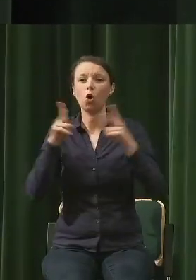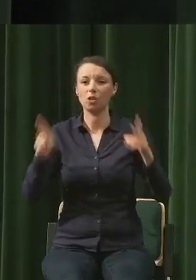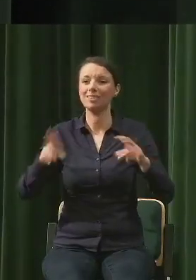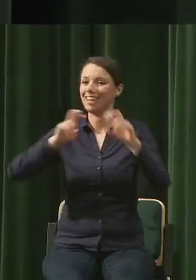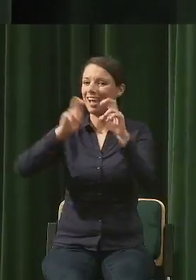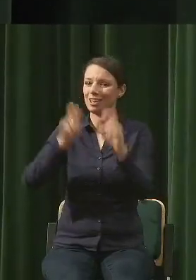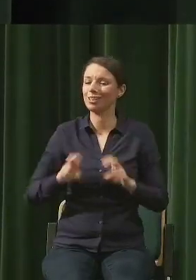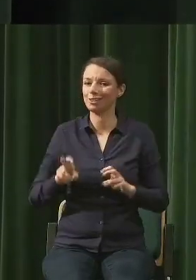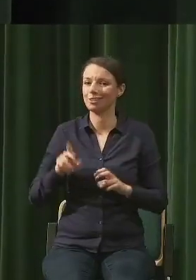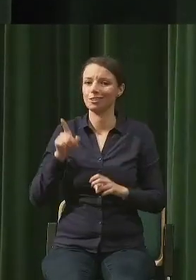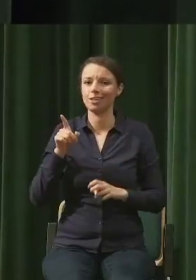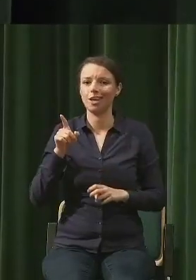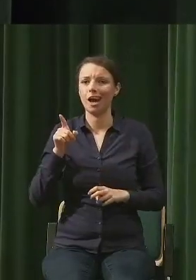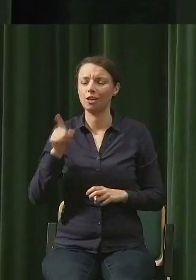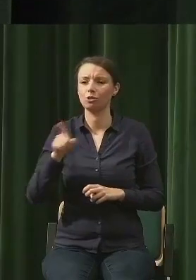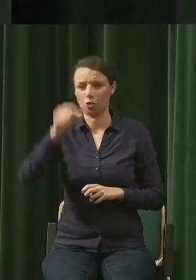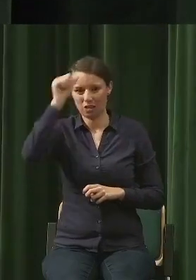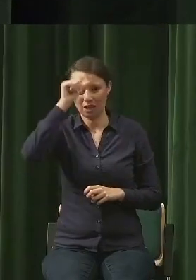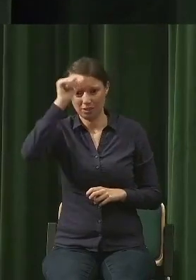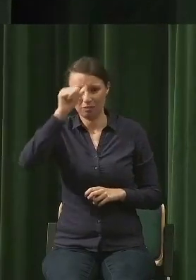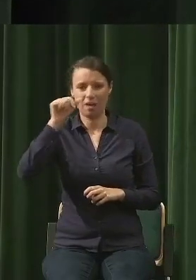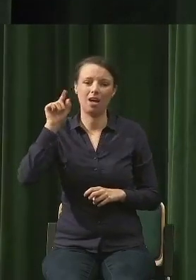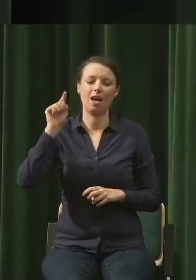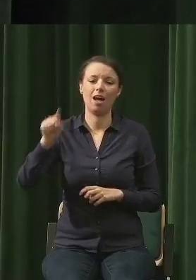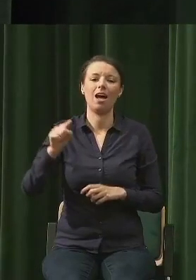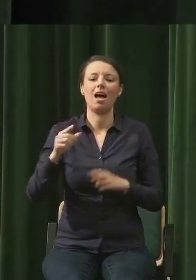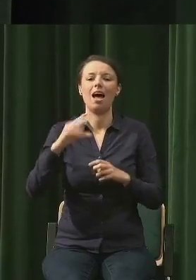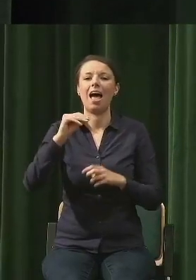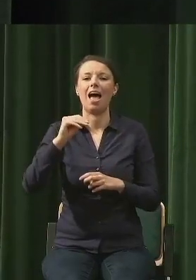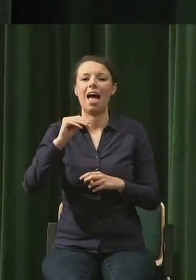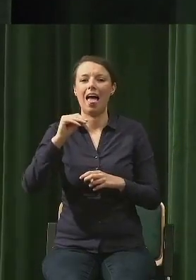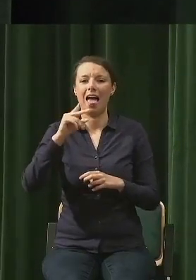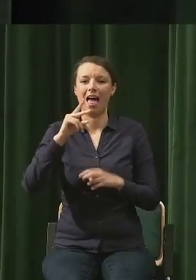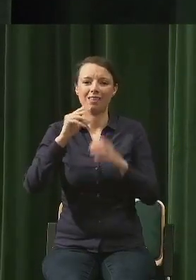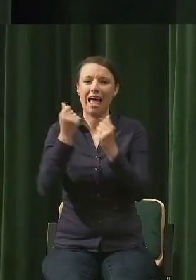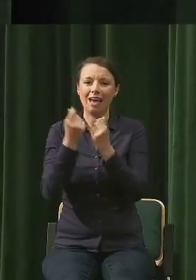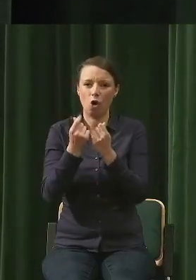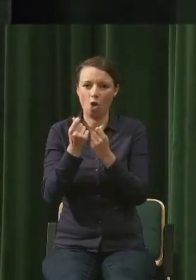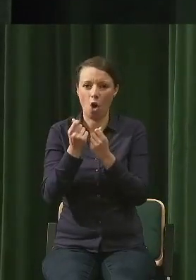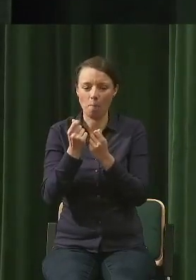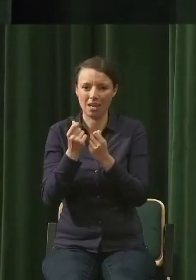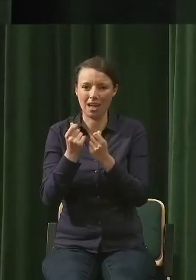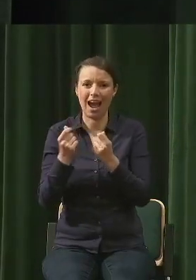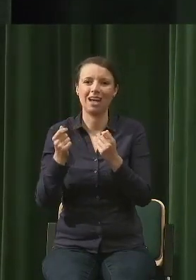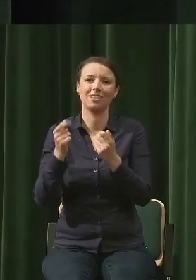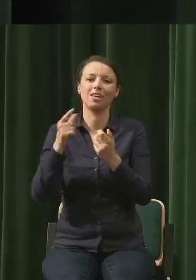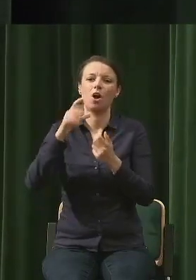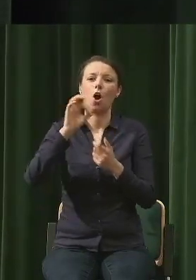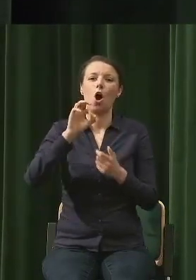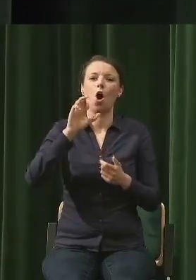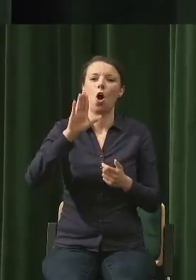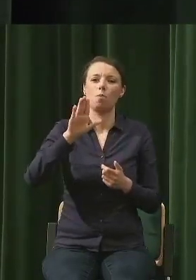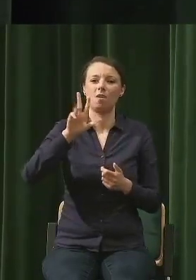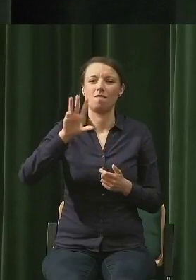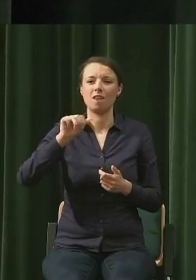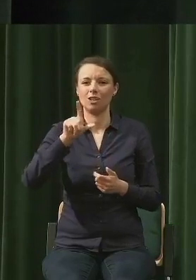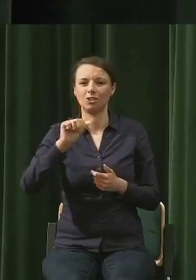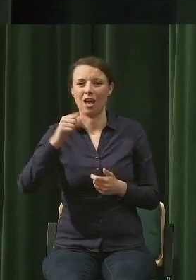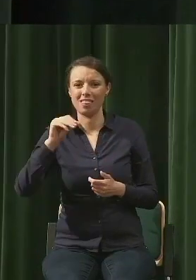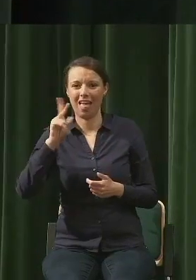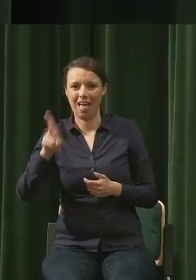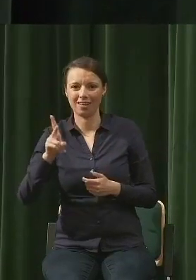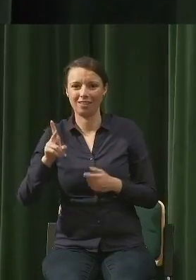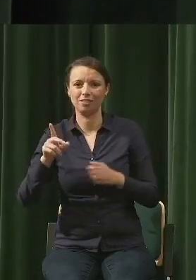wdrażanie, tak zwanego, ja to nazywam ekonomię obażanka. Oni to mówią DAFNAT ekonomii, czyli ekonomia pączka z dziurką, która polega na tym, że